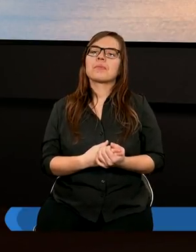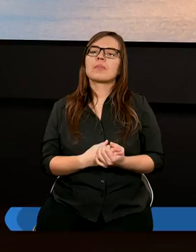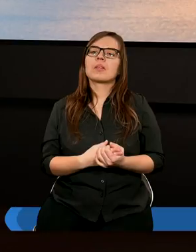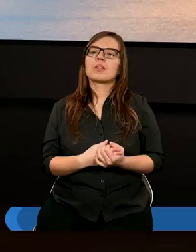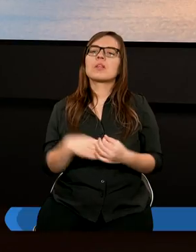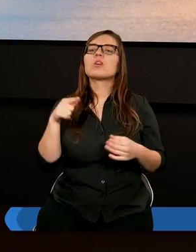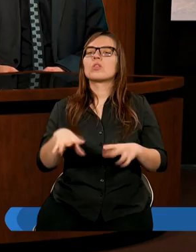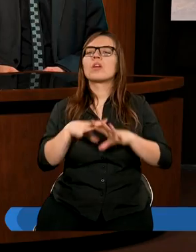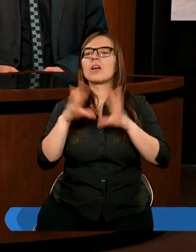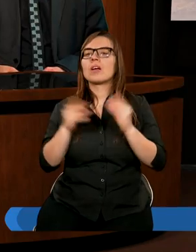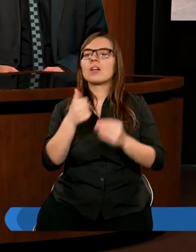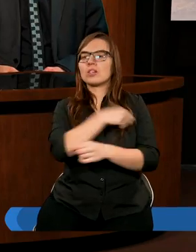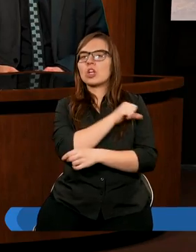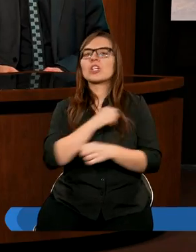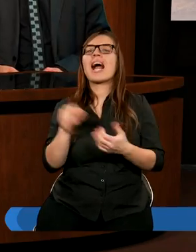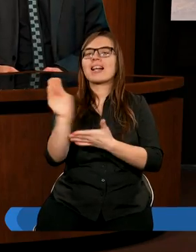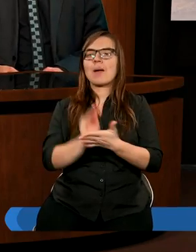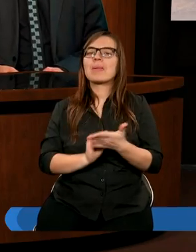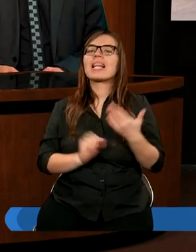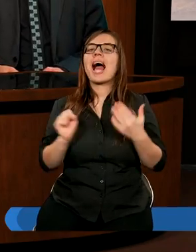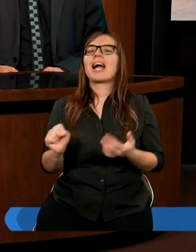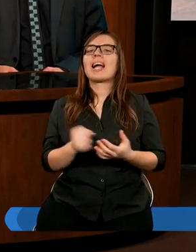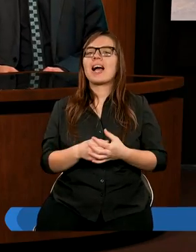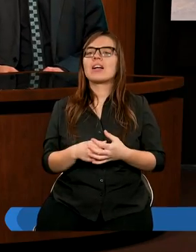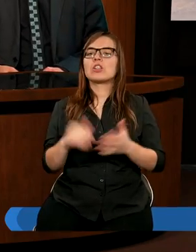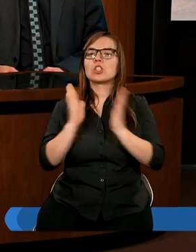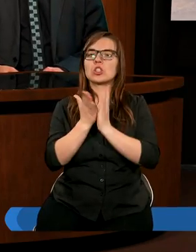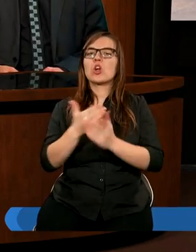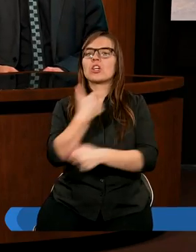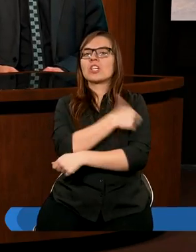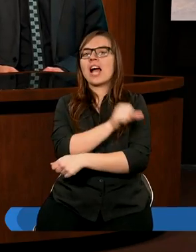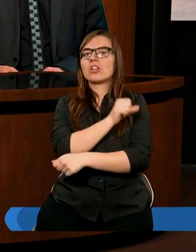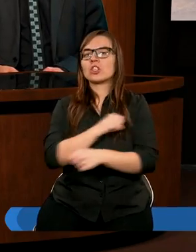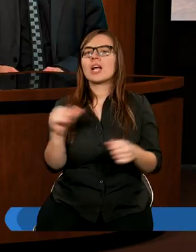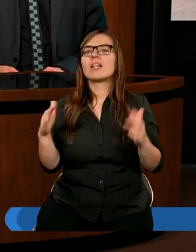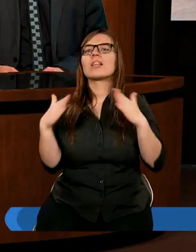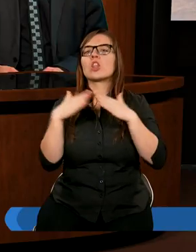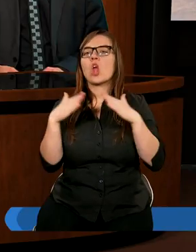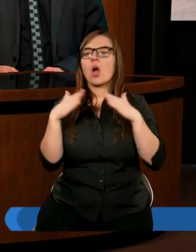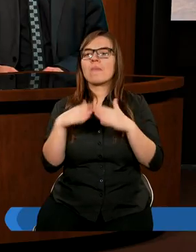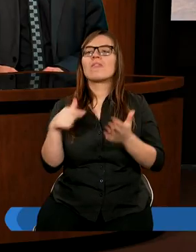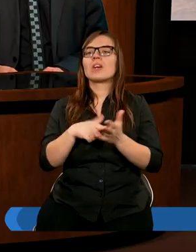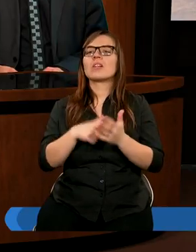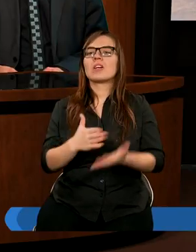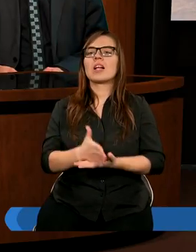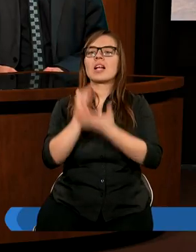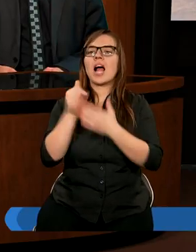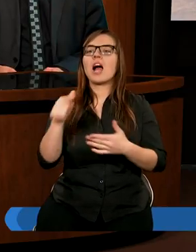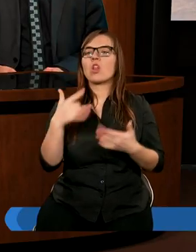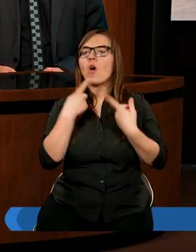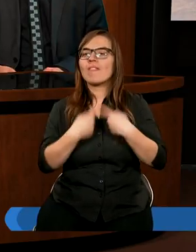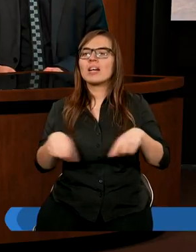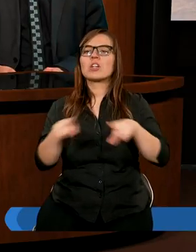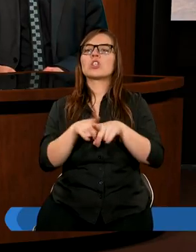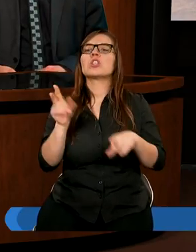I tutaj chrześcijańska pisarka, w książce chrześcijański dom, właśnie radzi, jak to